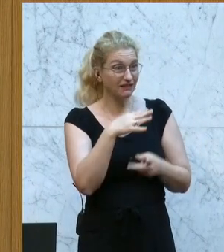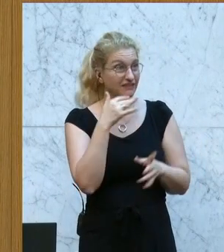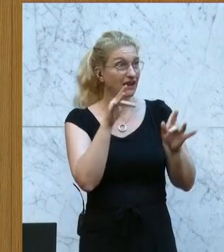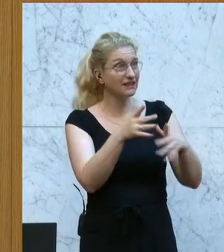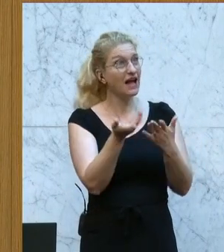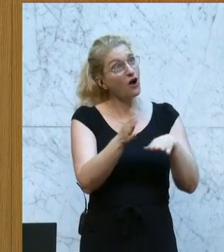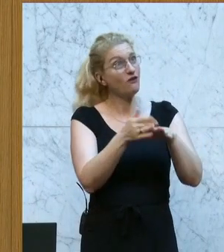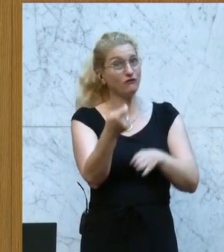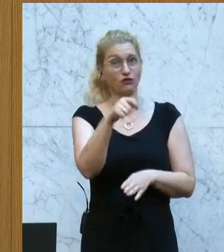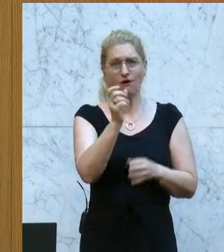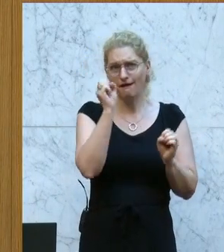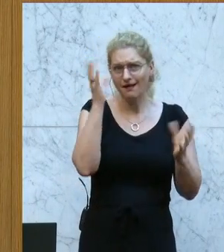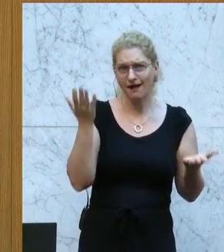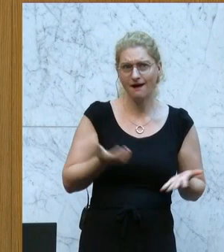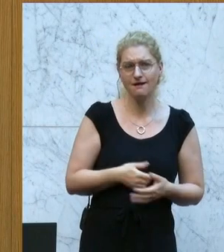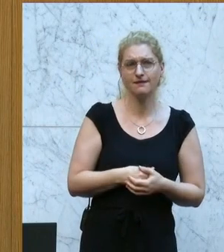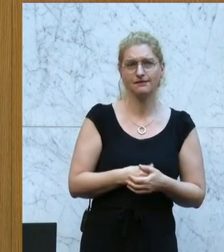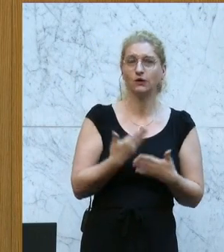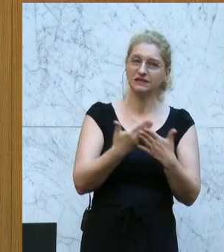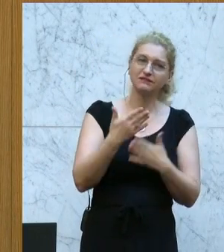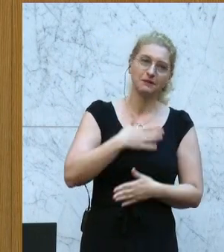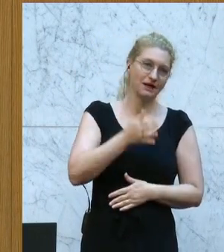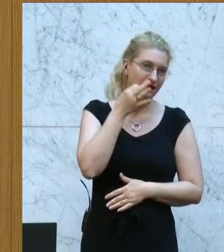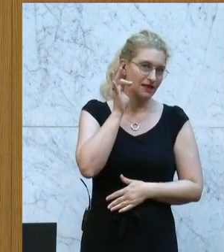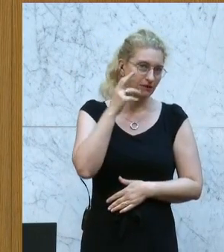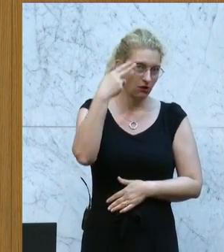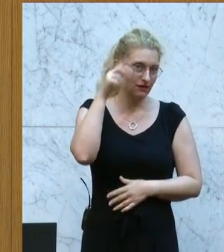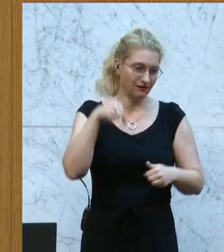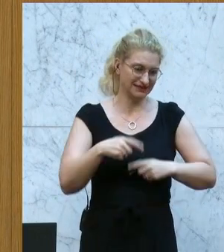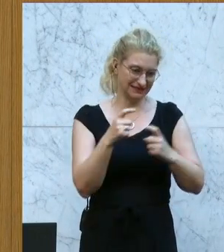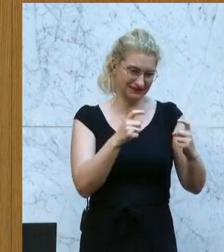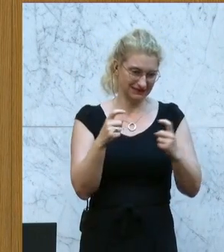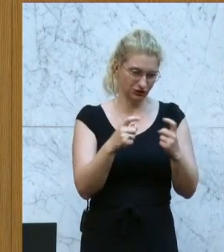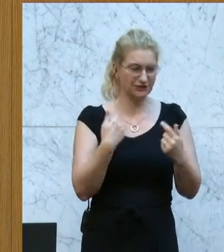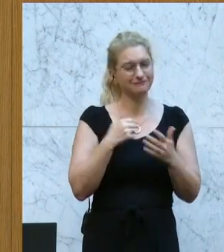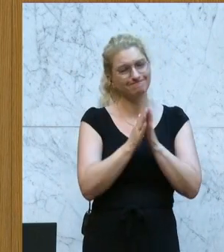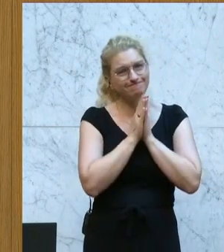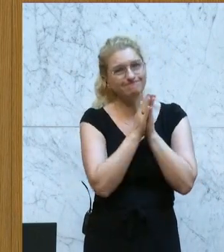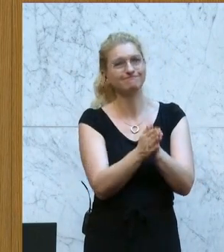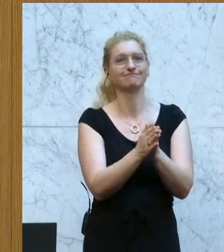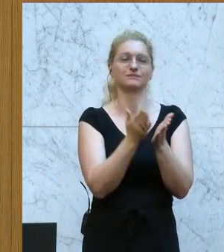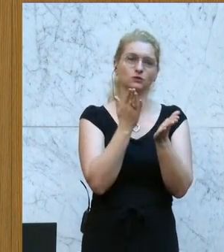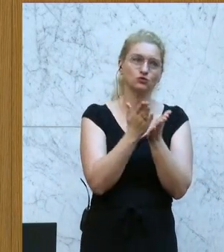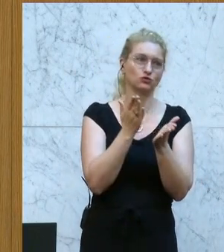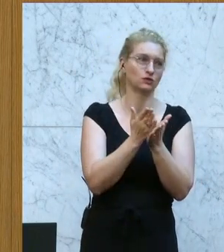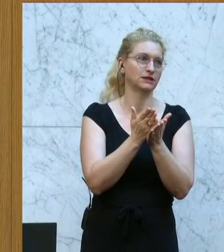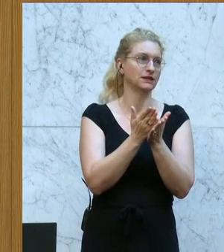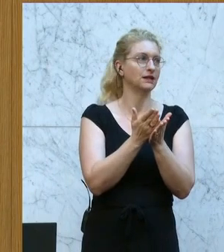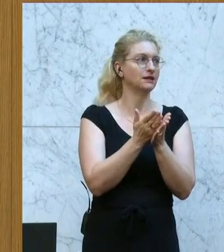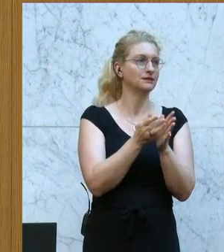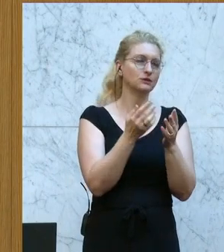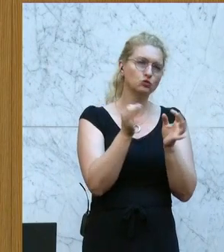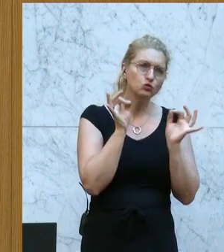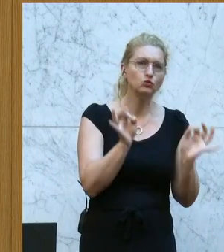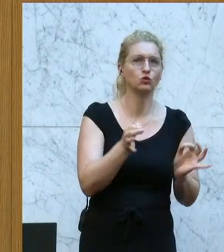Das ist doch ganz klar. Und, meine Damen und Herren, in der Debatte ersuche ich Sie schon eindringlich auch, sich zu